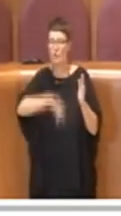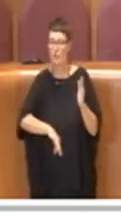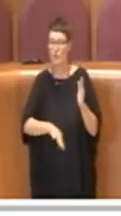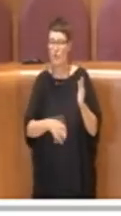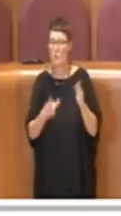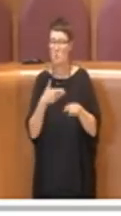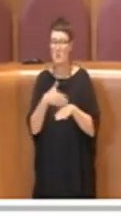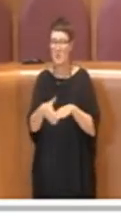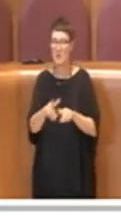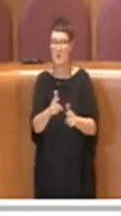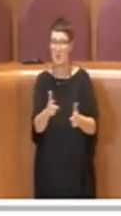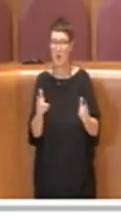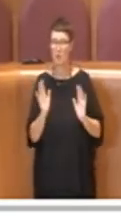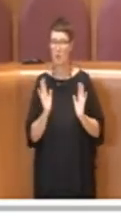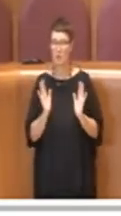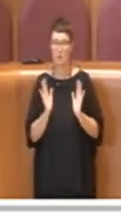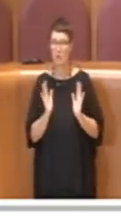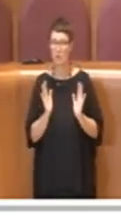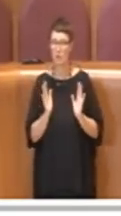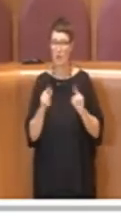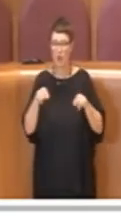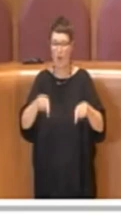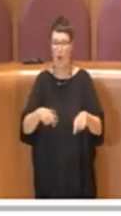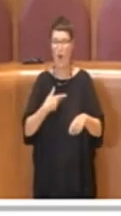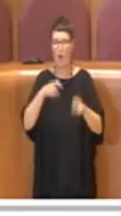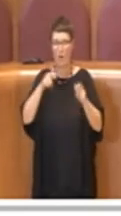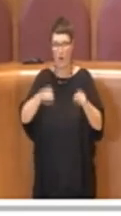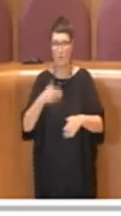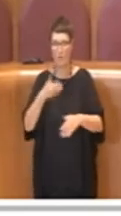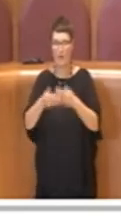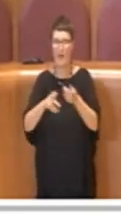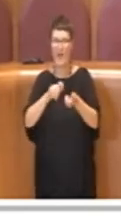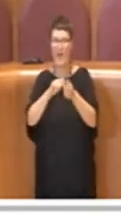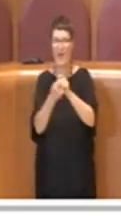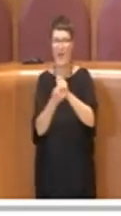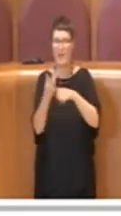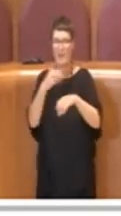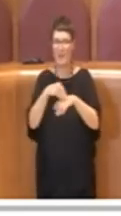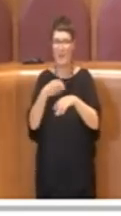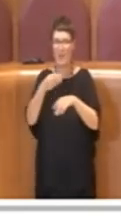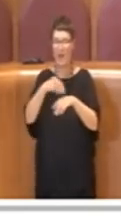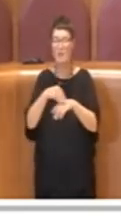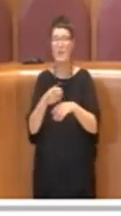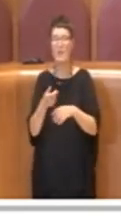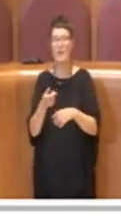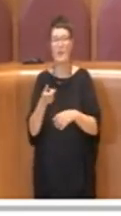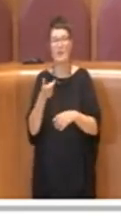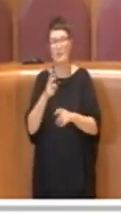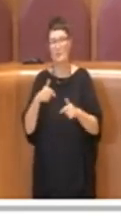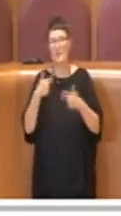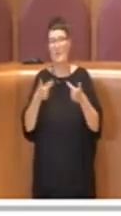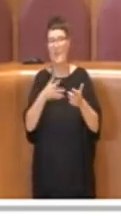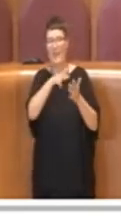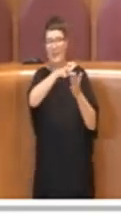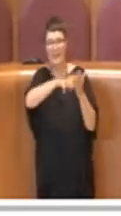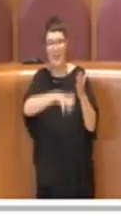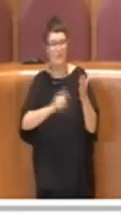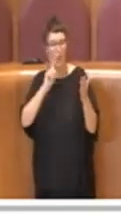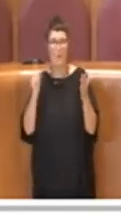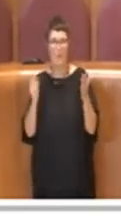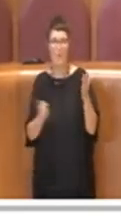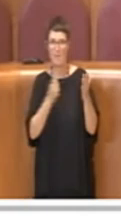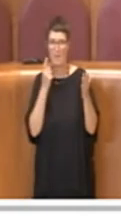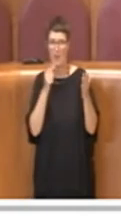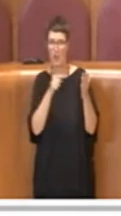affronterà ora la sua fase emendativa per essere migliorata, che non ha sinceramente alcun tipo